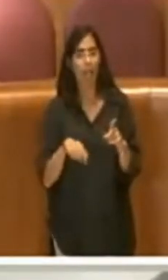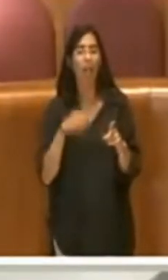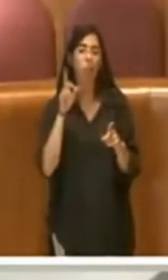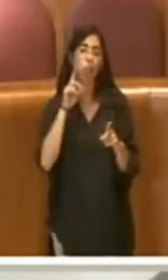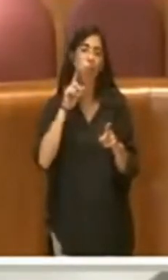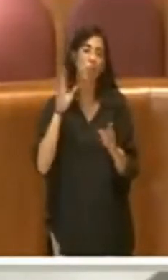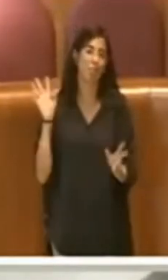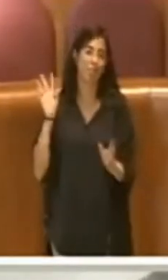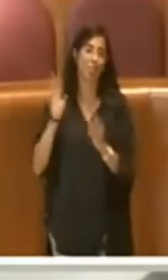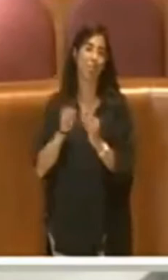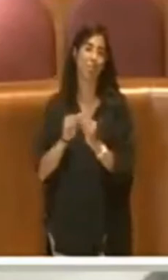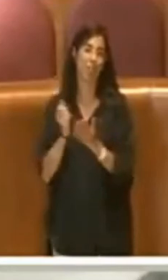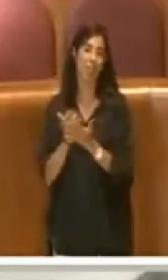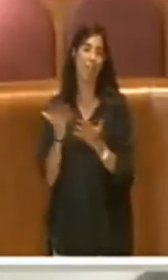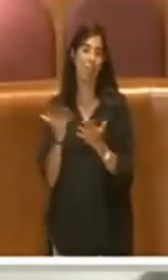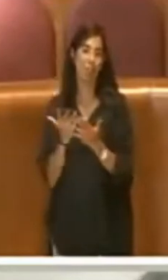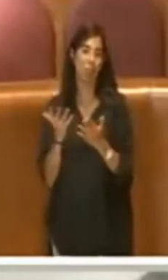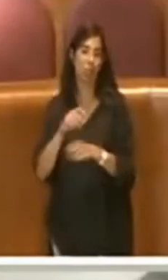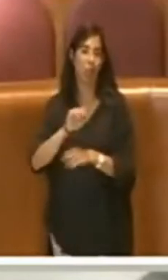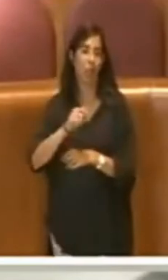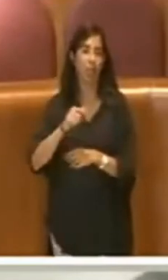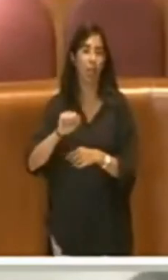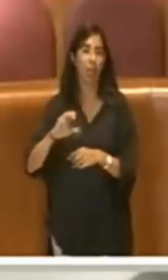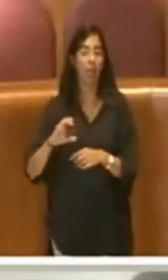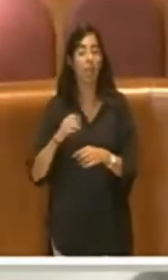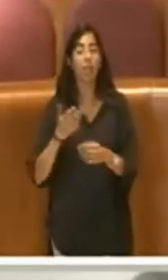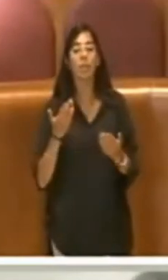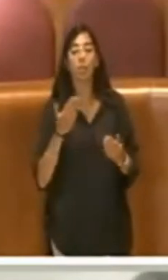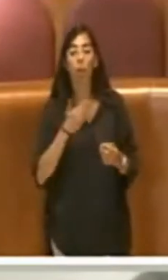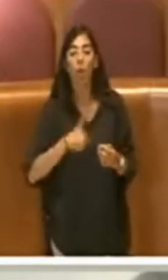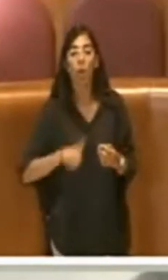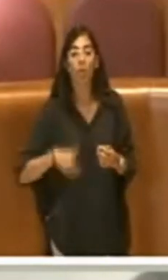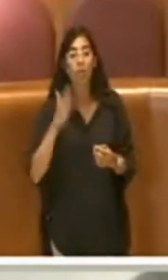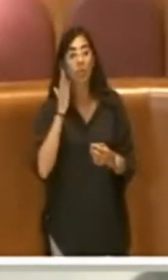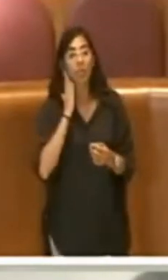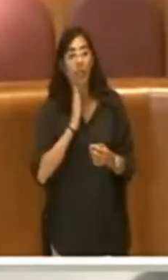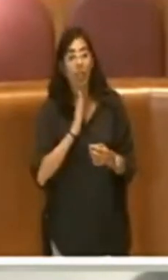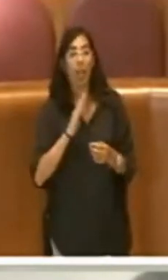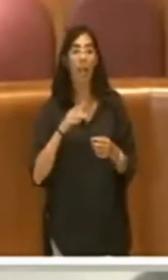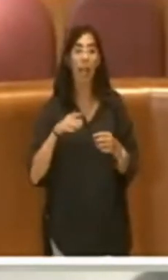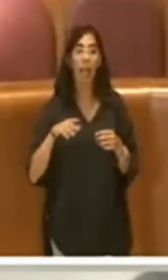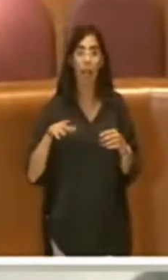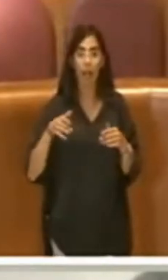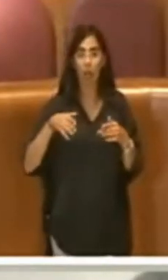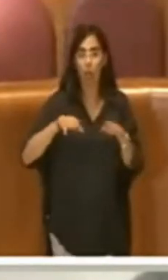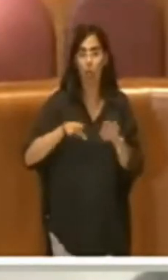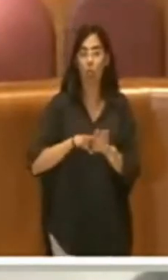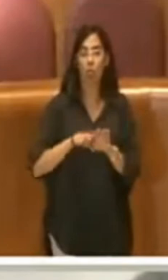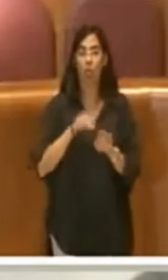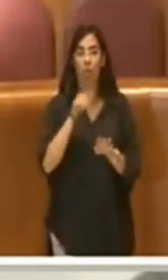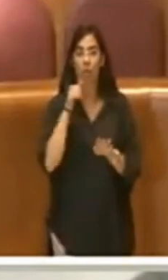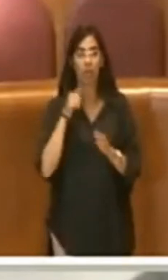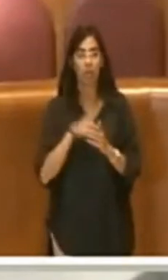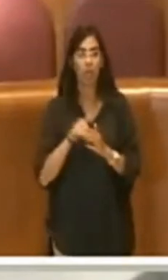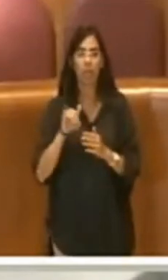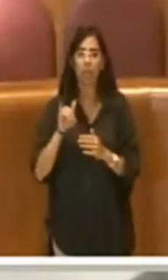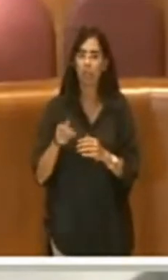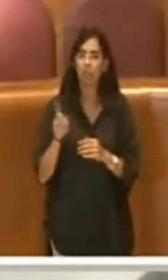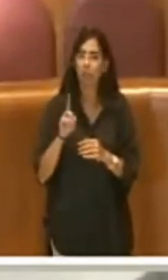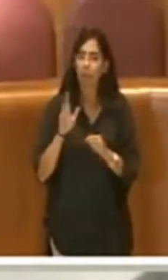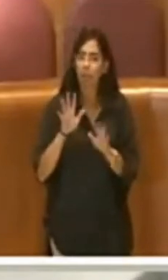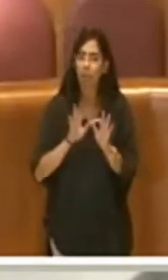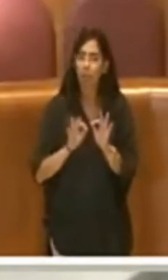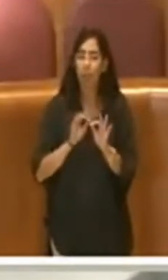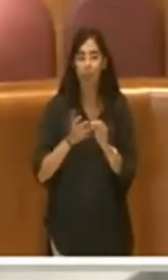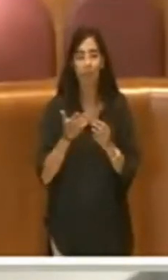puntate precedenti che peraltro non aumenta i chilometri, non sono dieci minuti?